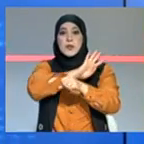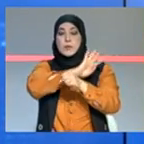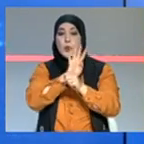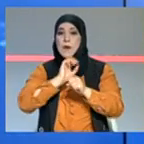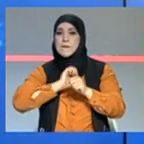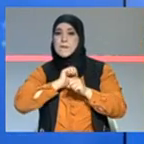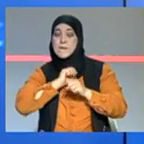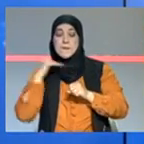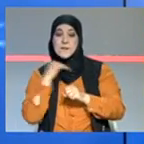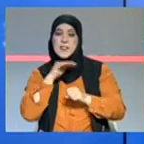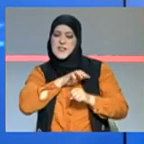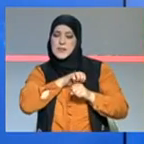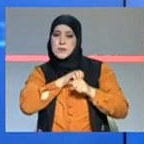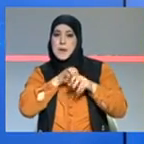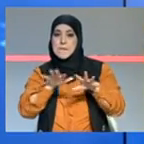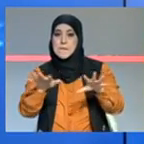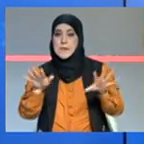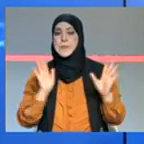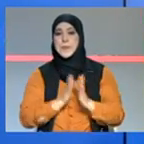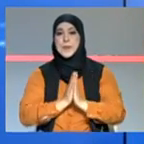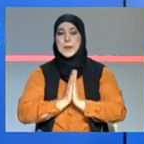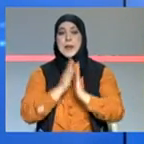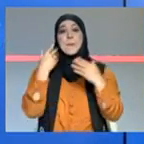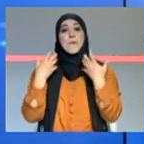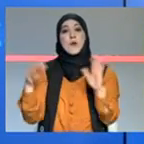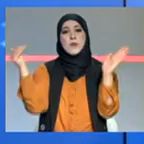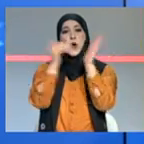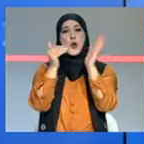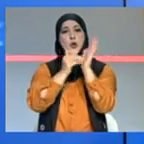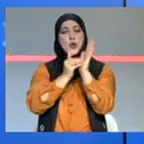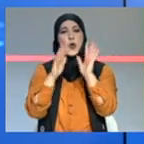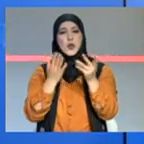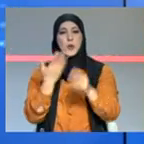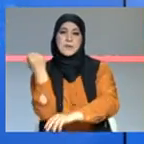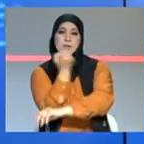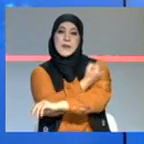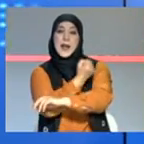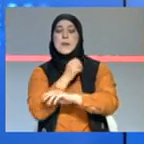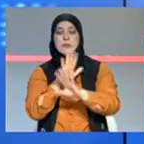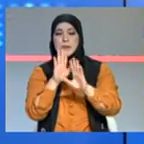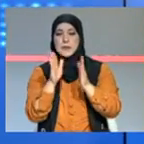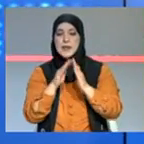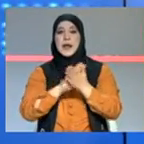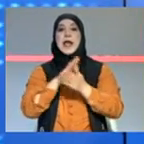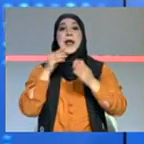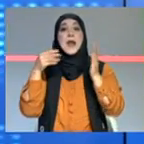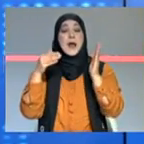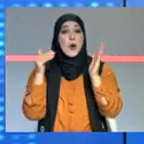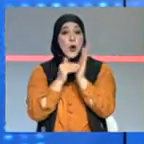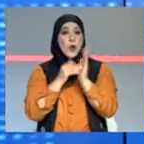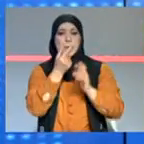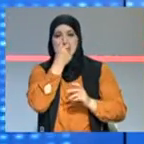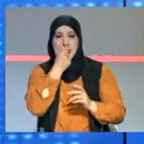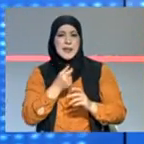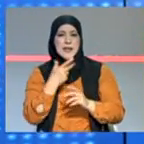نحب نزيد حاجة نقول اللي التاست هذي البيسيار هو ينجم يلقاه معناها